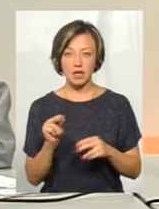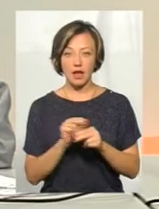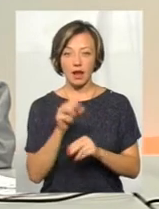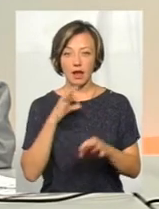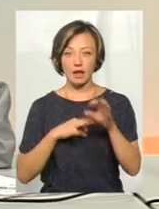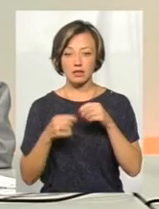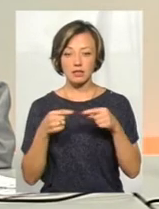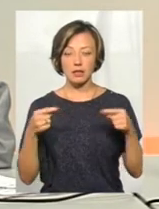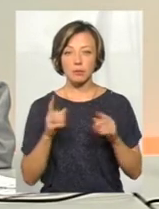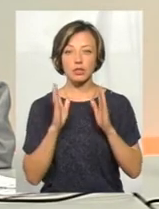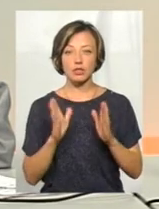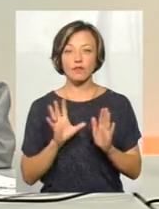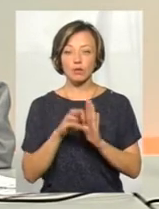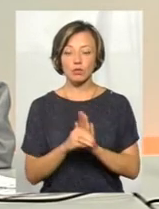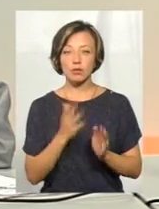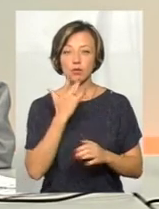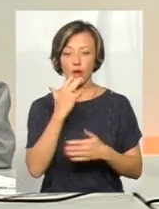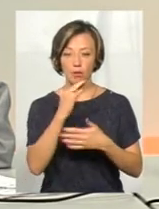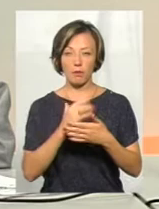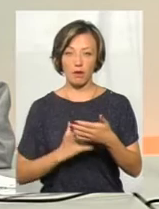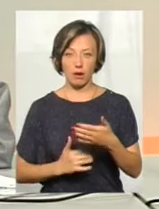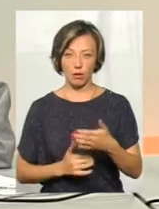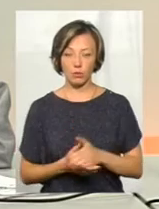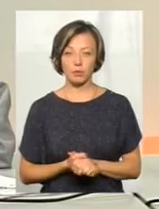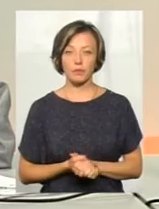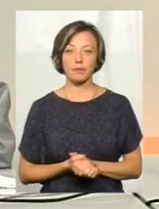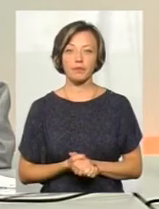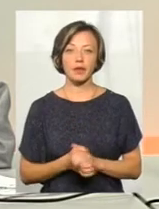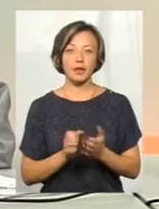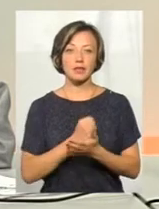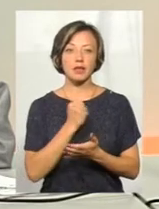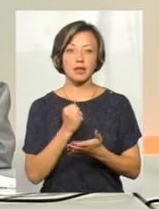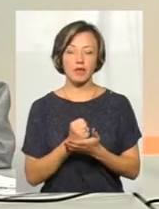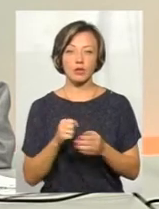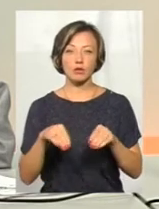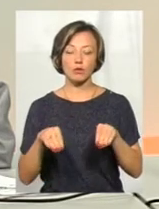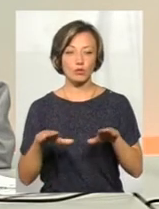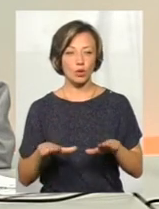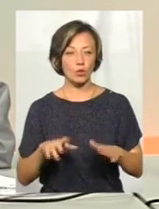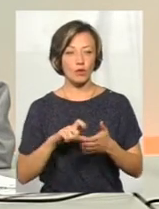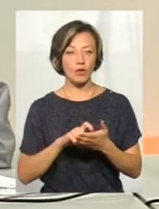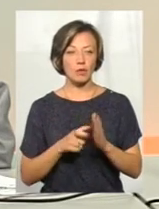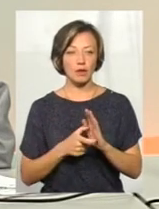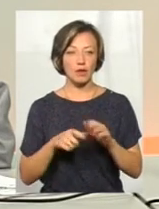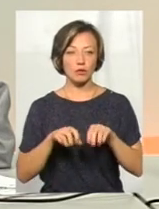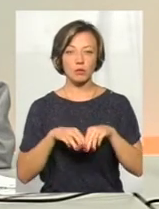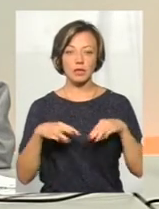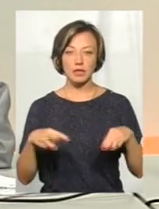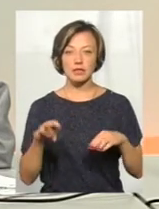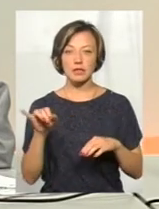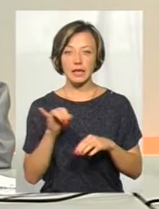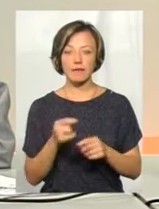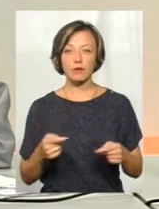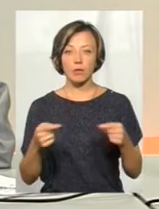ще на ті, які включені до національного переліку. Він затверджений постановою Кабінету міністрів. І